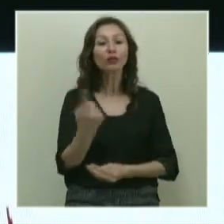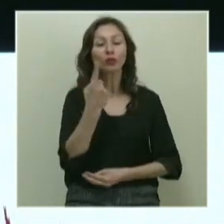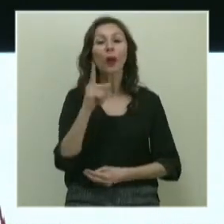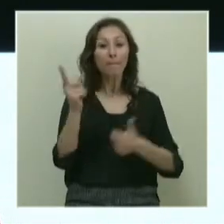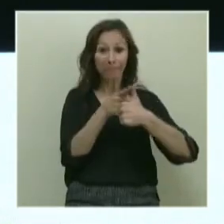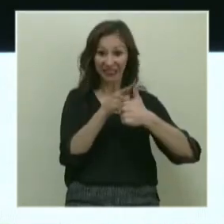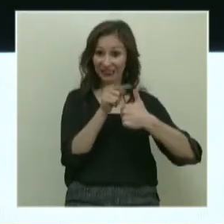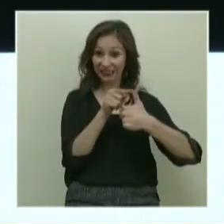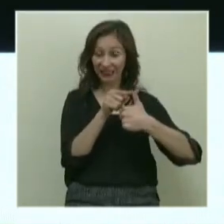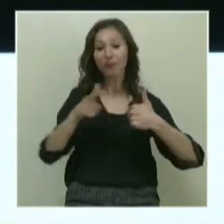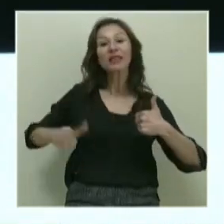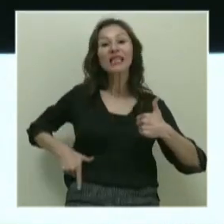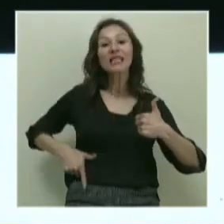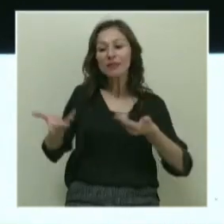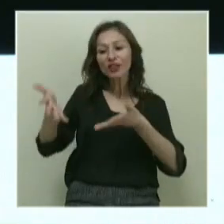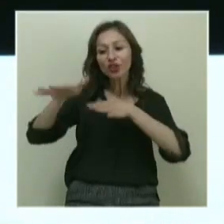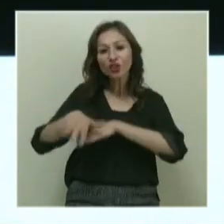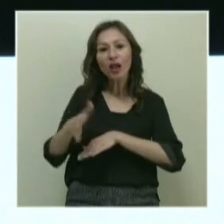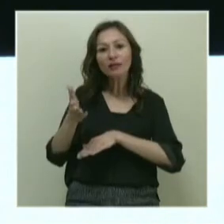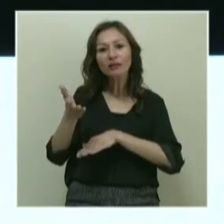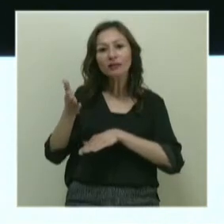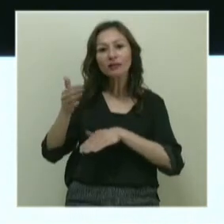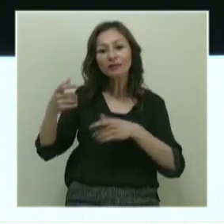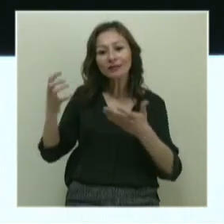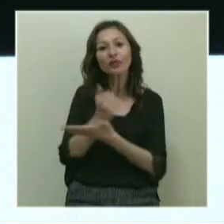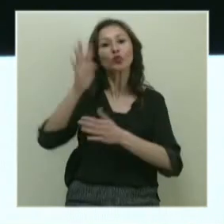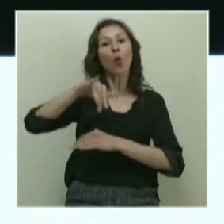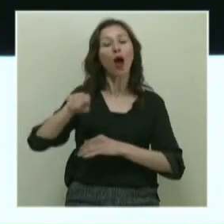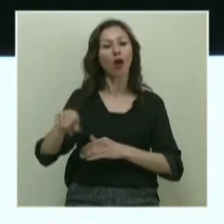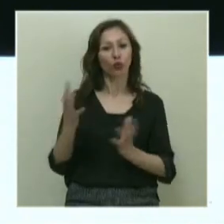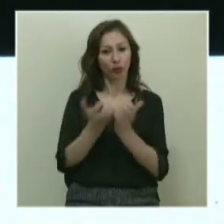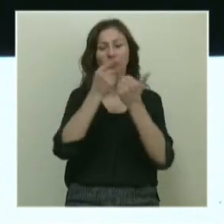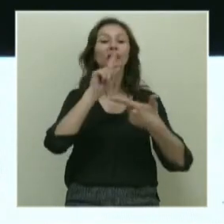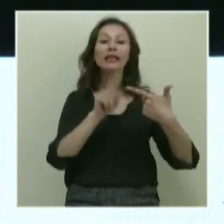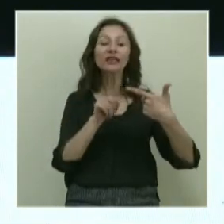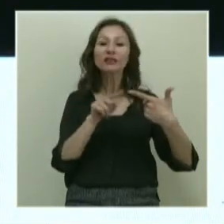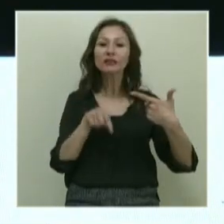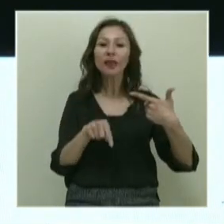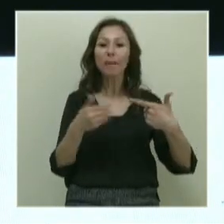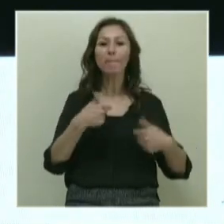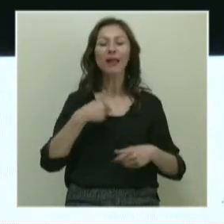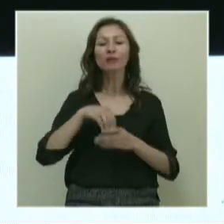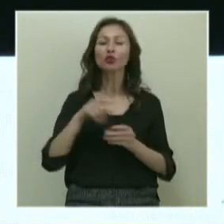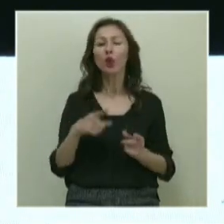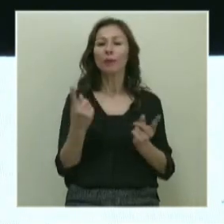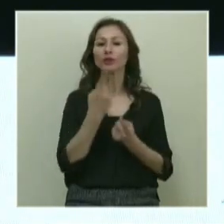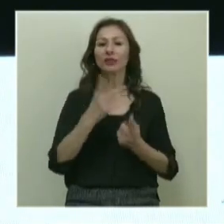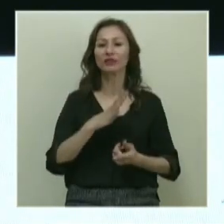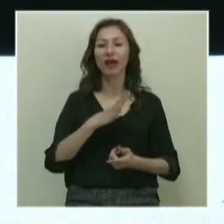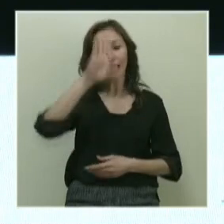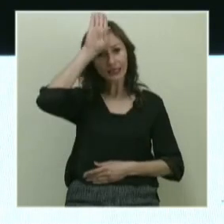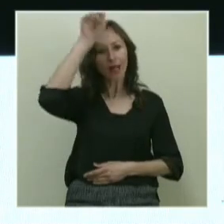birincisini İzmir'i işgal ettikten sonra kurtarmıştık. İkincisi de benim için şöyle bir şeysi var.